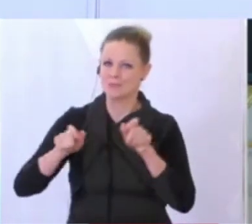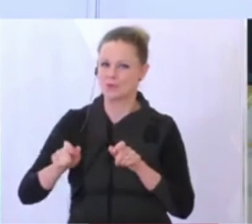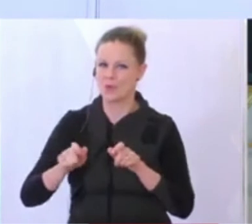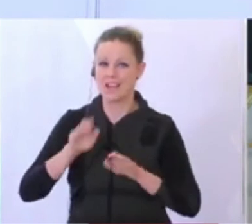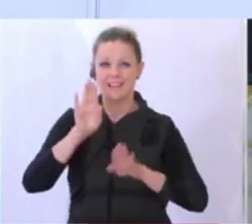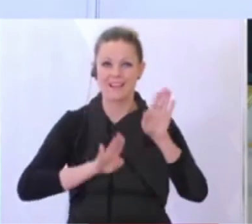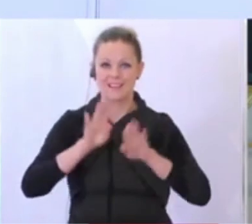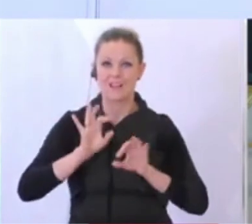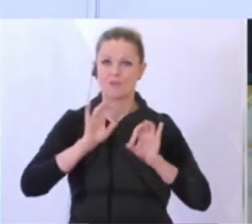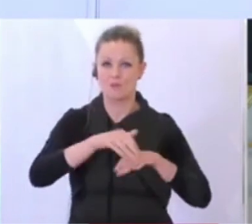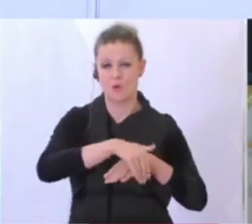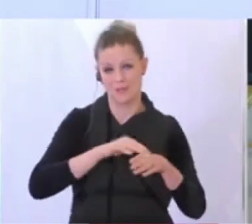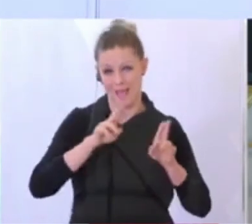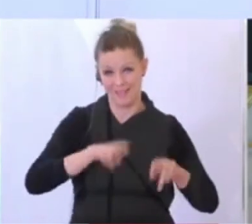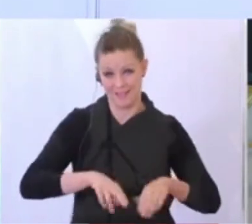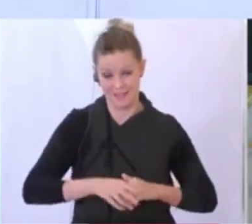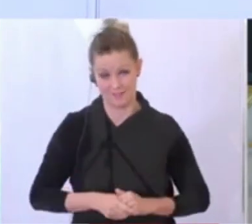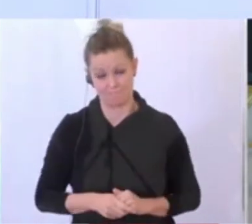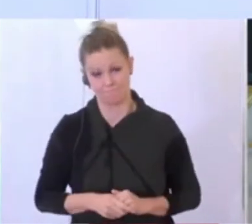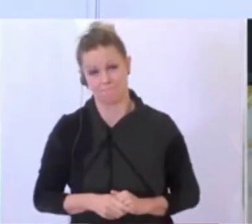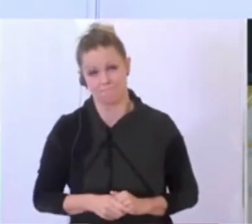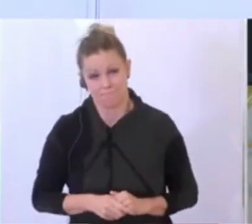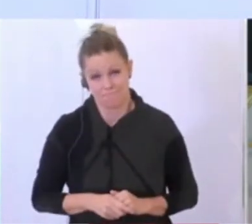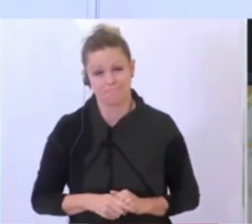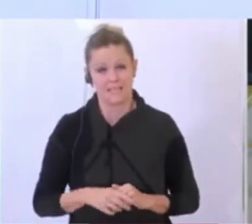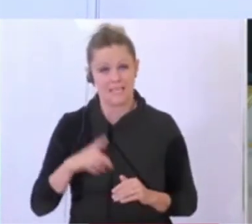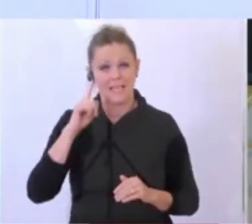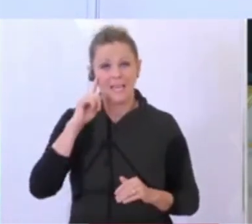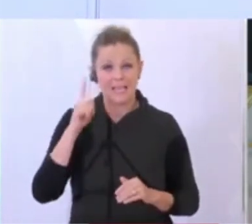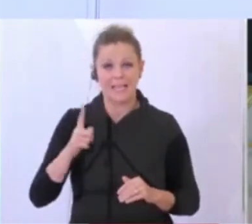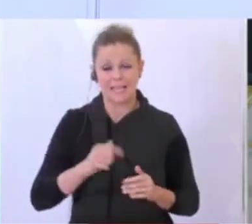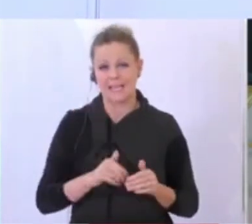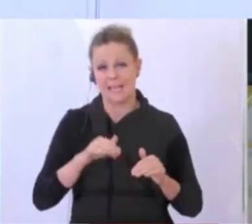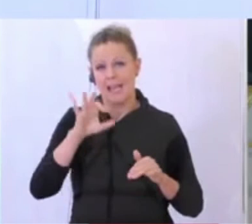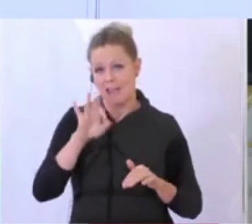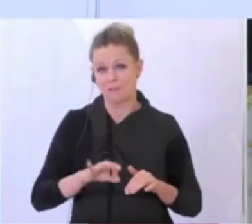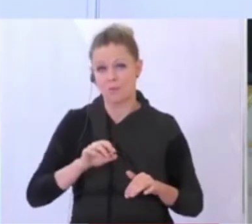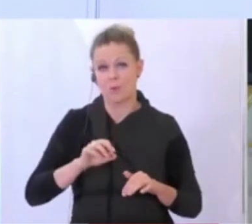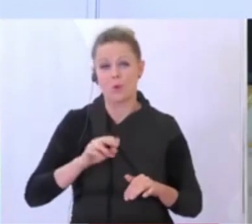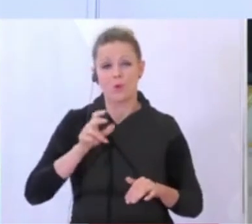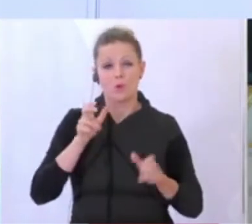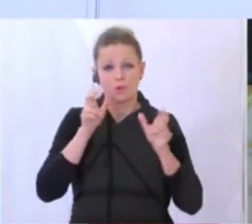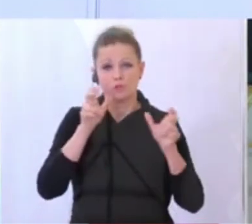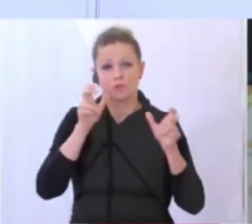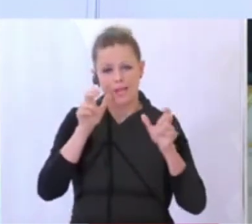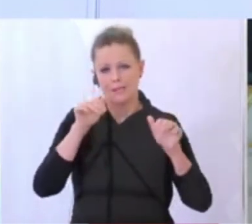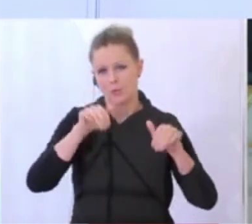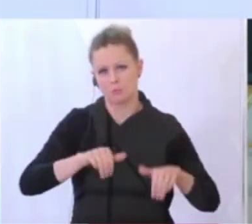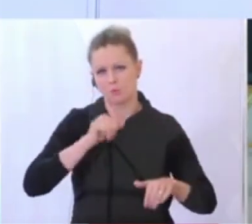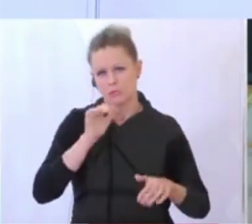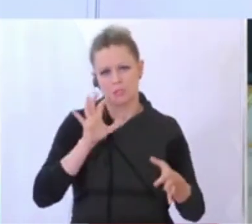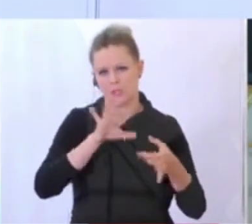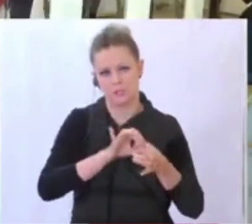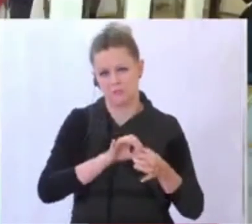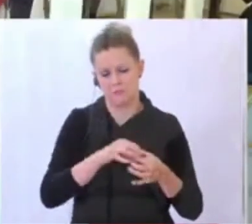Also ich glaube, man müsste sich hier nicht auf die Zurufe der FPÖ verlassen, um irgendwas Vernünftiges zu sagen.